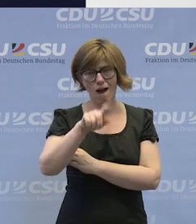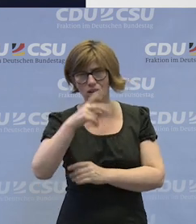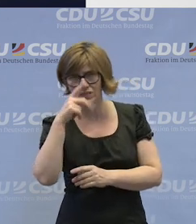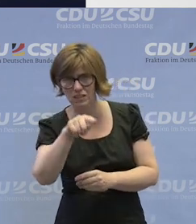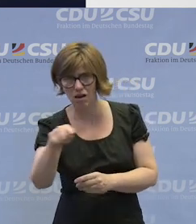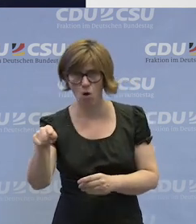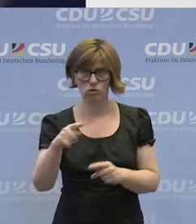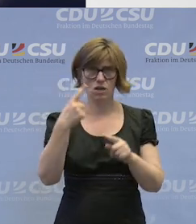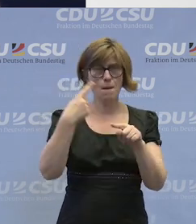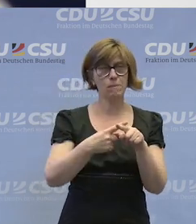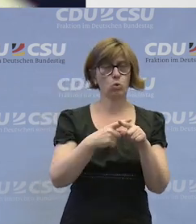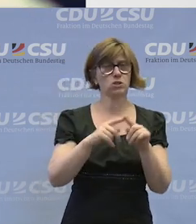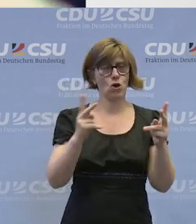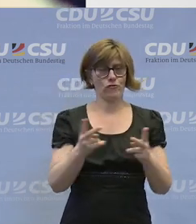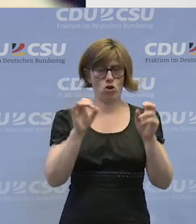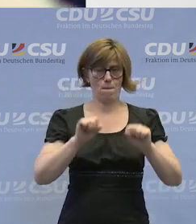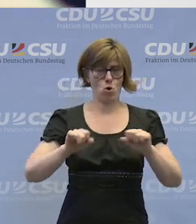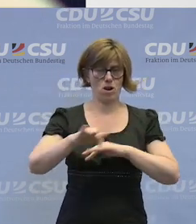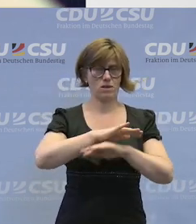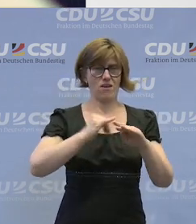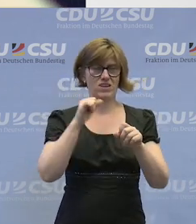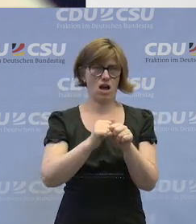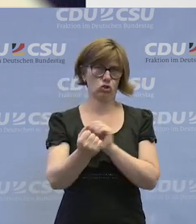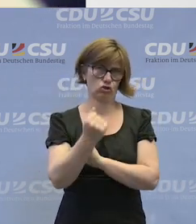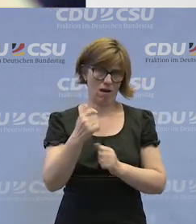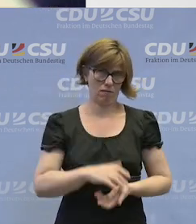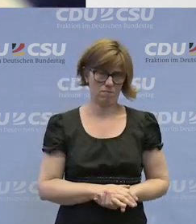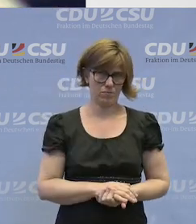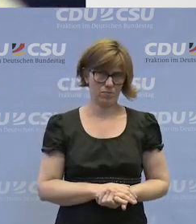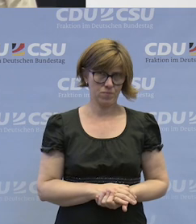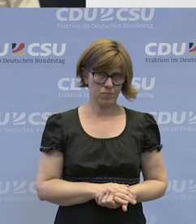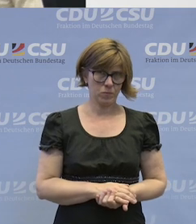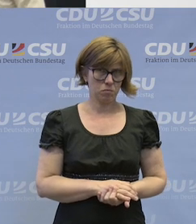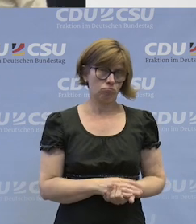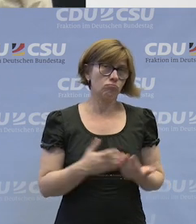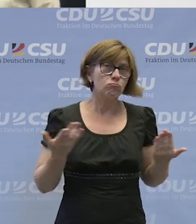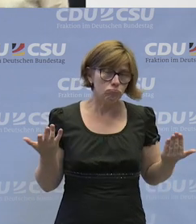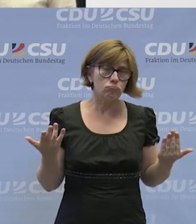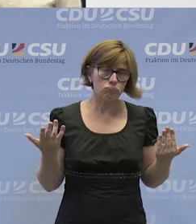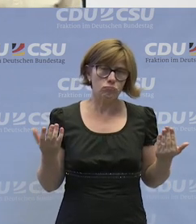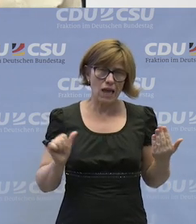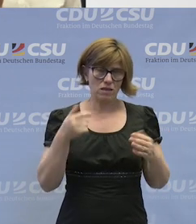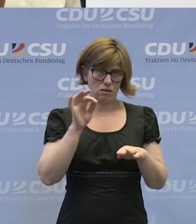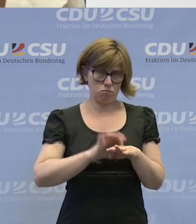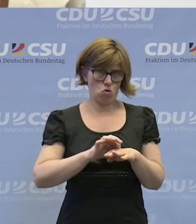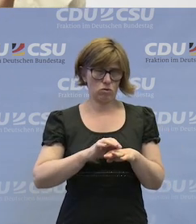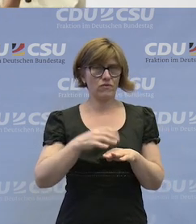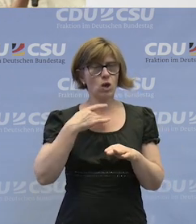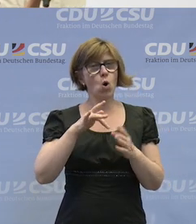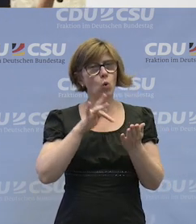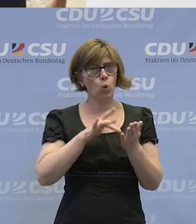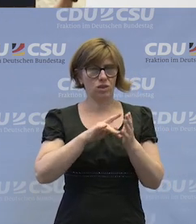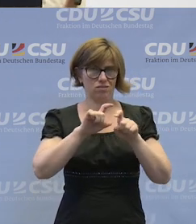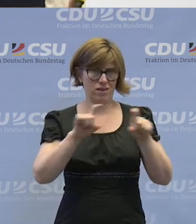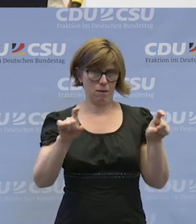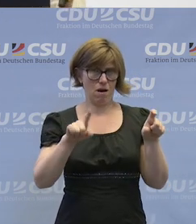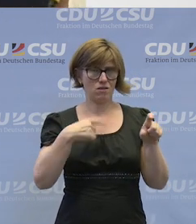und mit welchen Fördermöglichkeiten können wir diese stärken? Das ist von uns jetzt erstmal das Grundanliegen